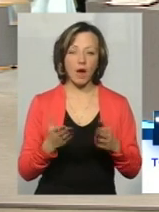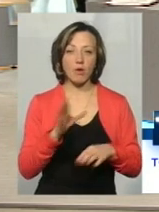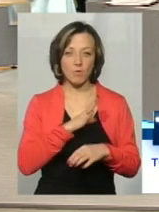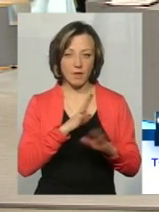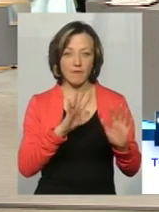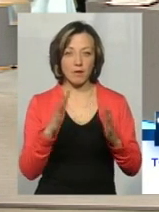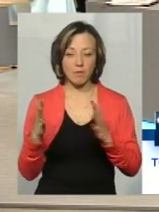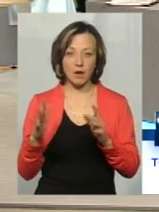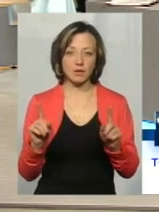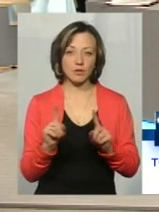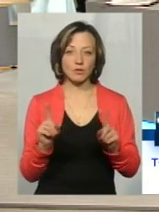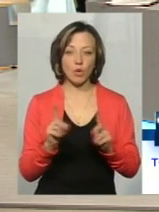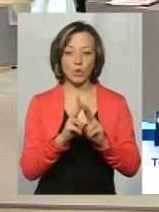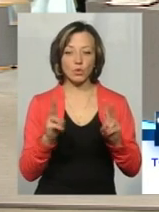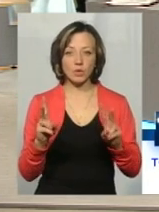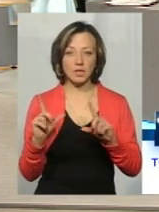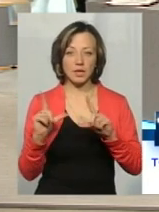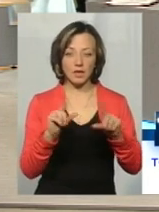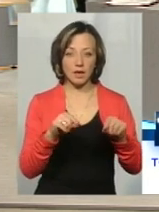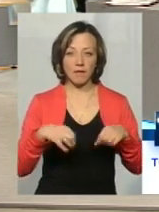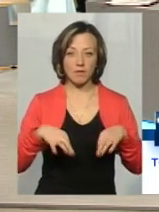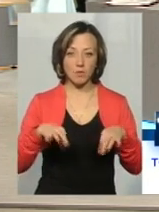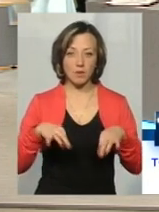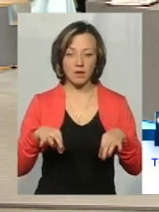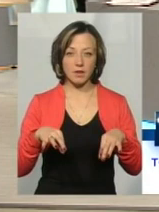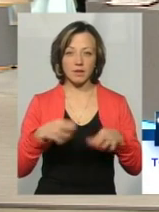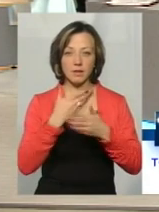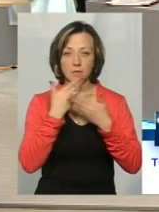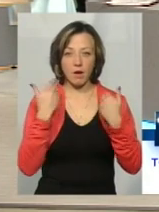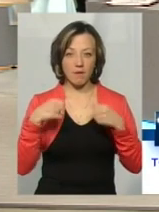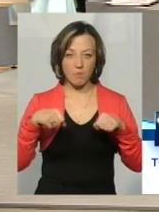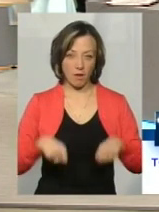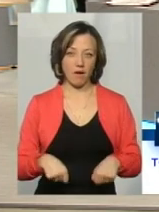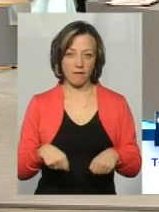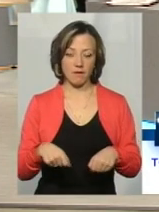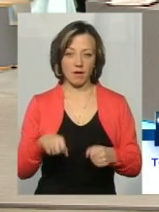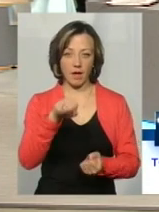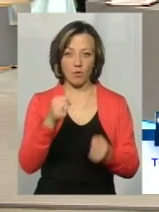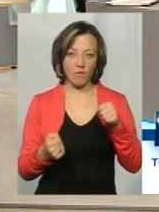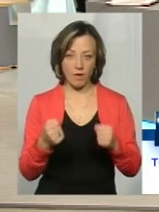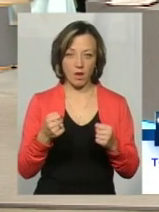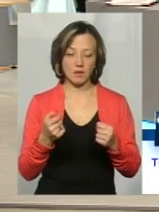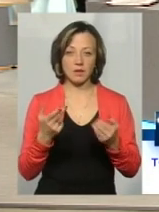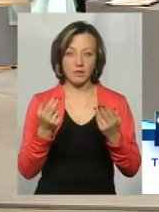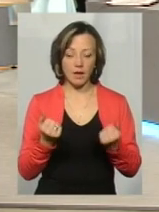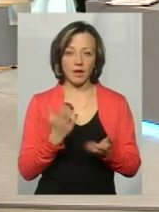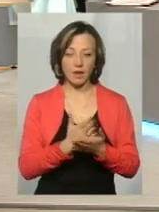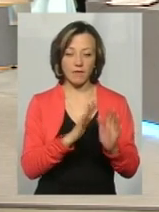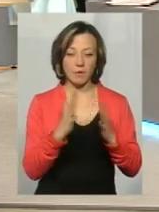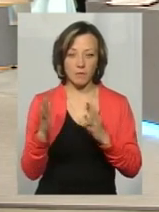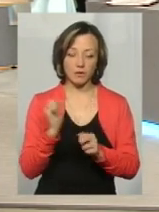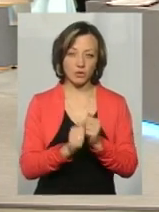випадки, що хтось їхав на автомобілі і не мав права просто керувати. Так, такі випадки є, вони не